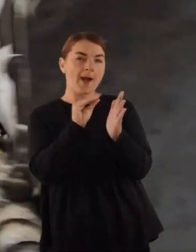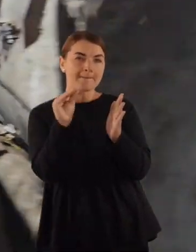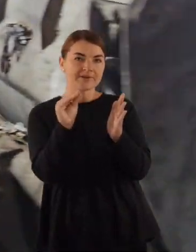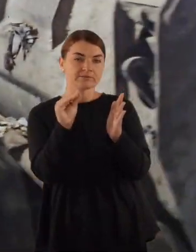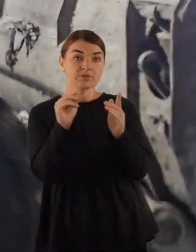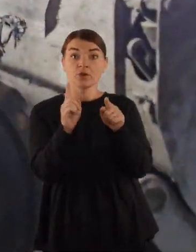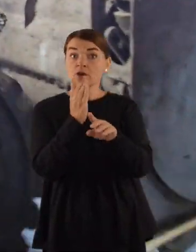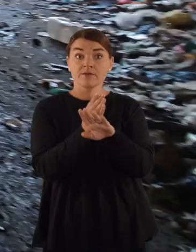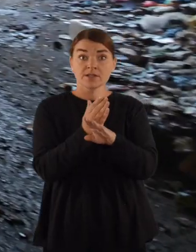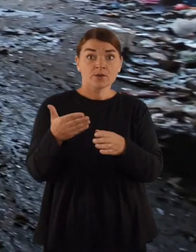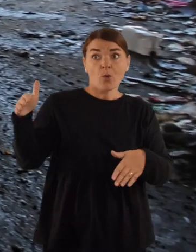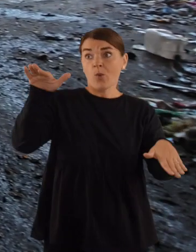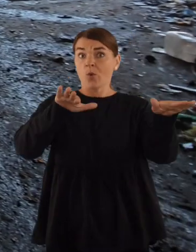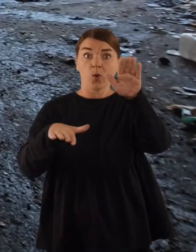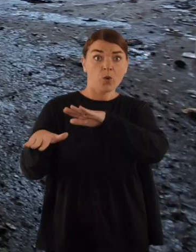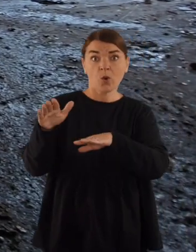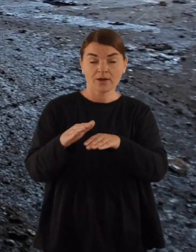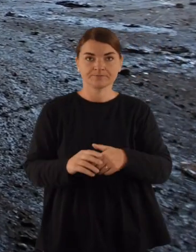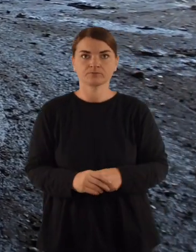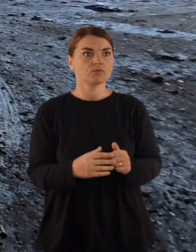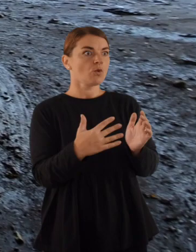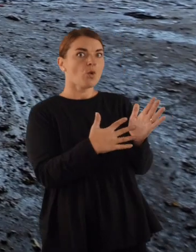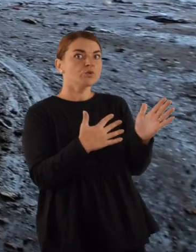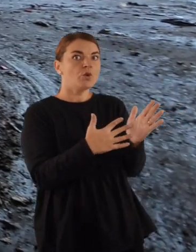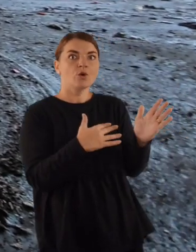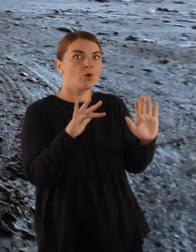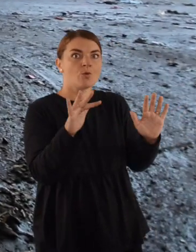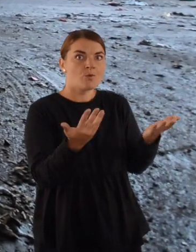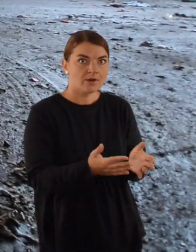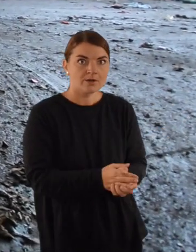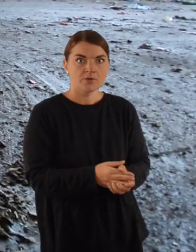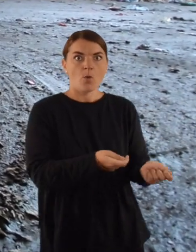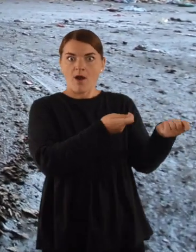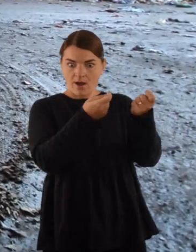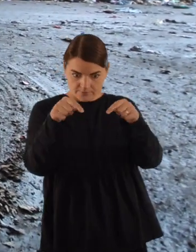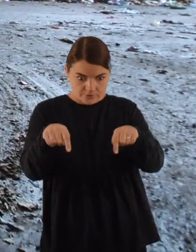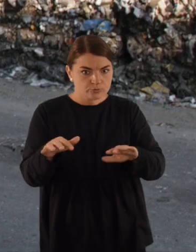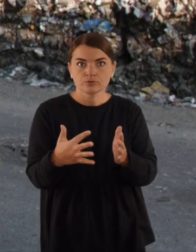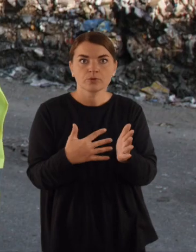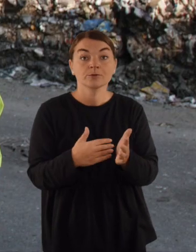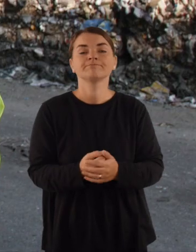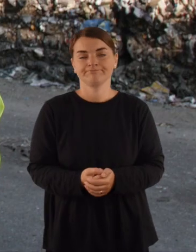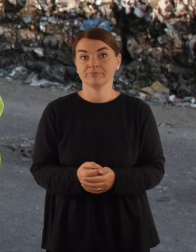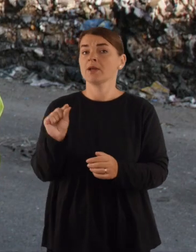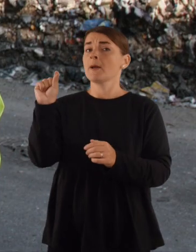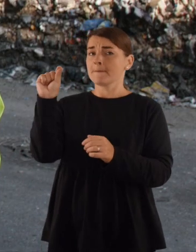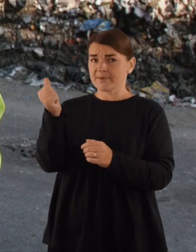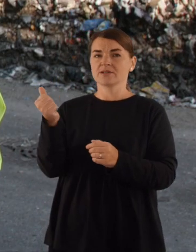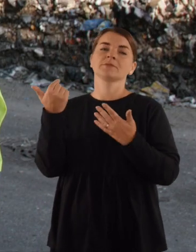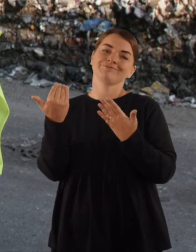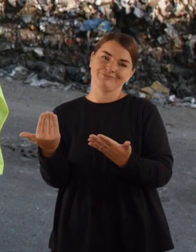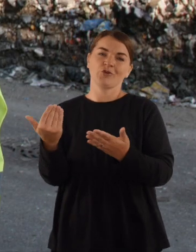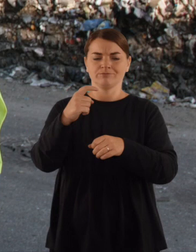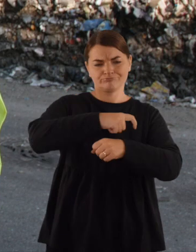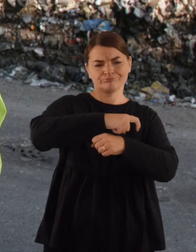yra išpilamos ir jie išvažiuoja. Kas po to vyksta, kai atliekos atkeliauja pas jūs? Tai pirmiausia, atliekos pas mus yra